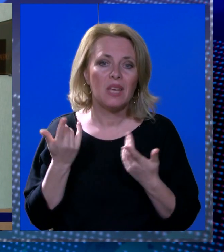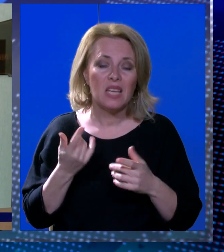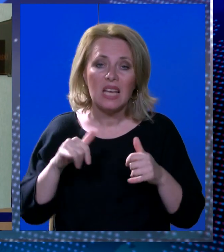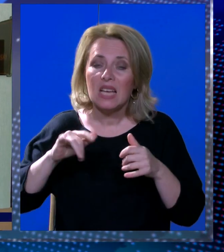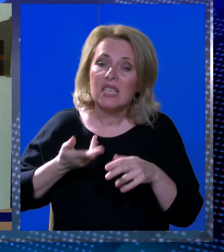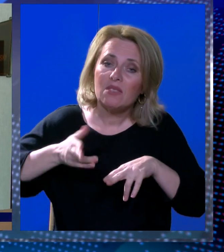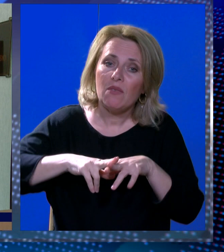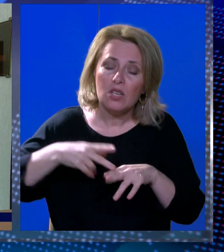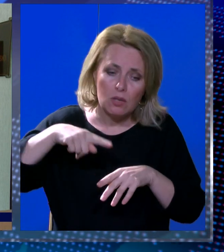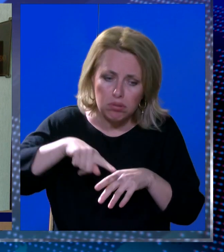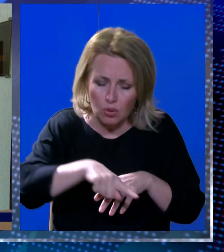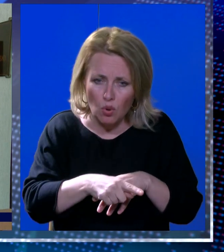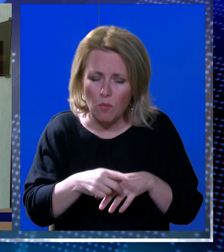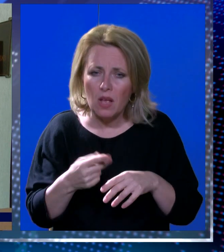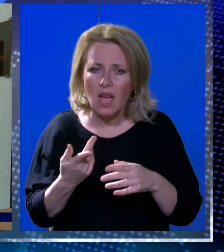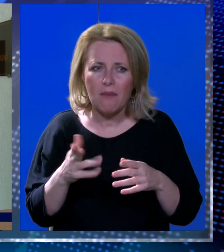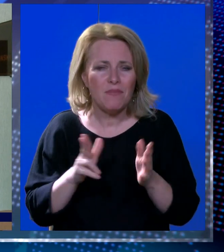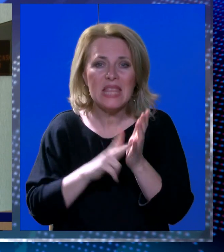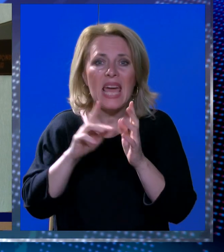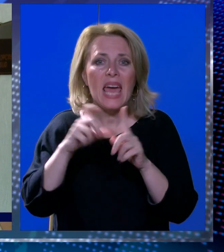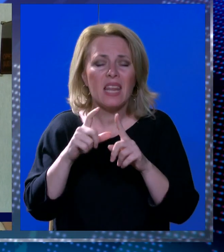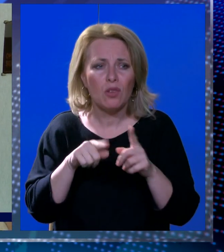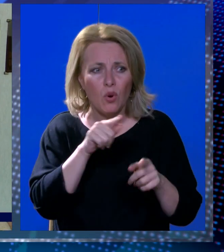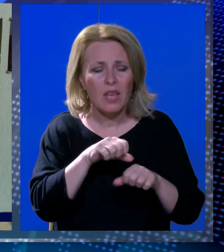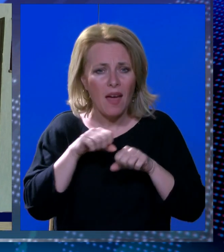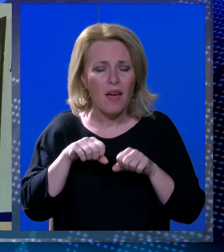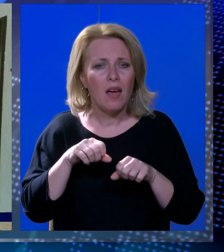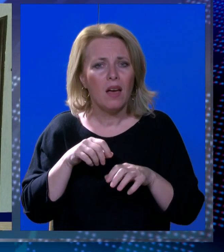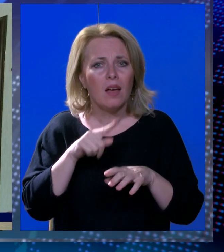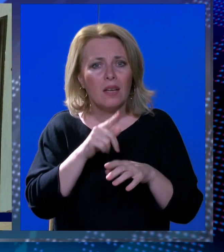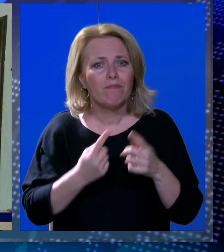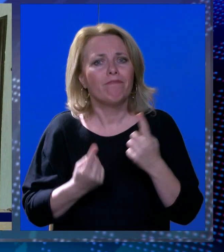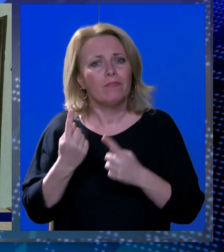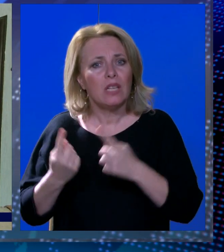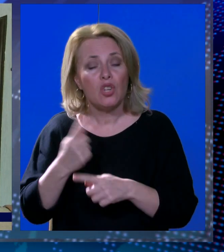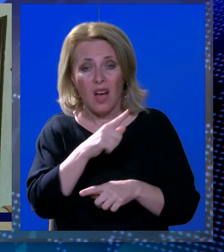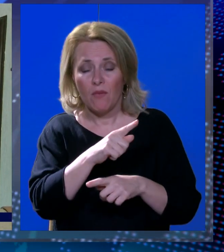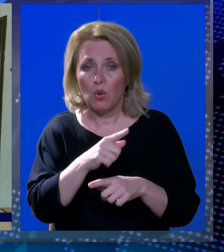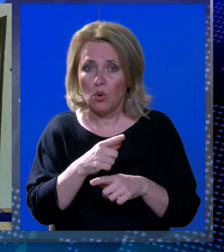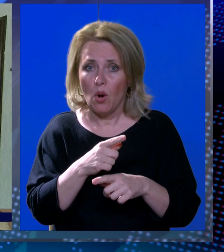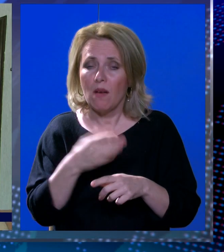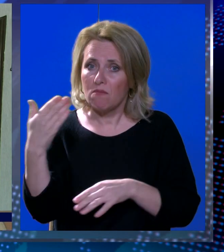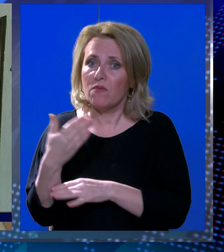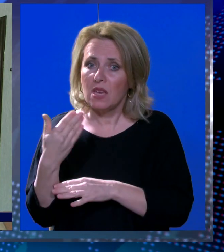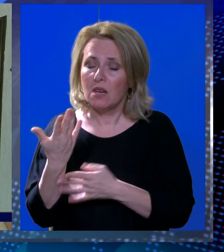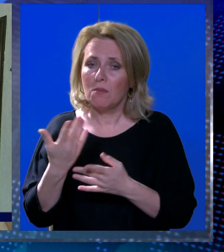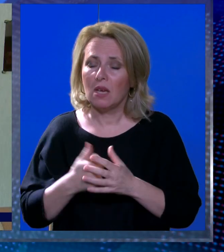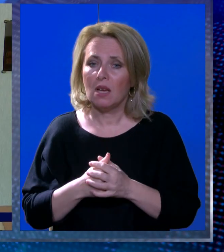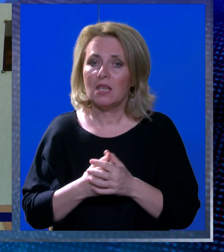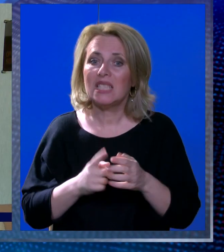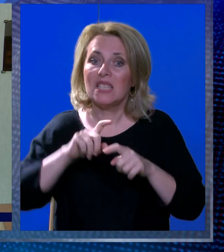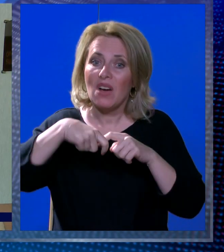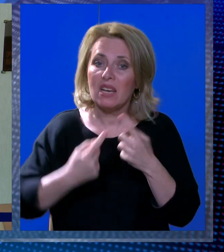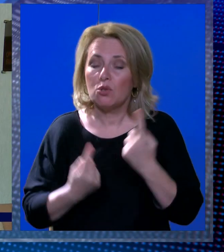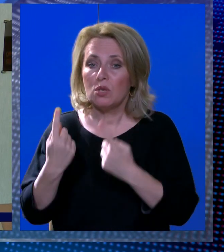stvari produbljuje taj nered koji je vladao u HEP-u, odnosno u pogonu i hidroelektrani. Da su se